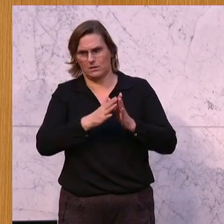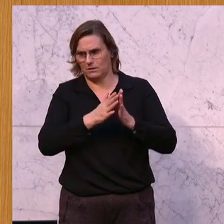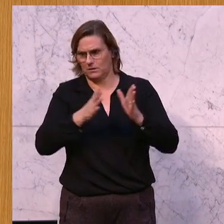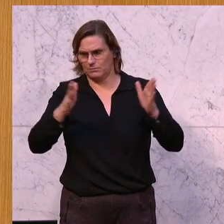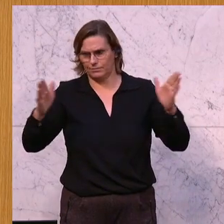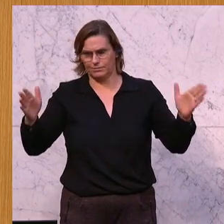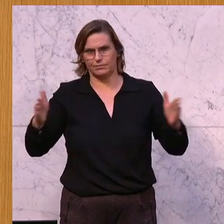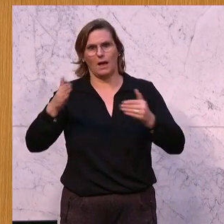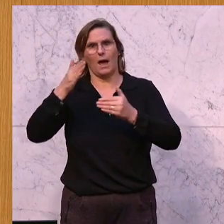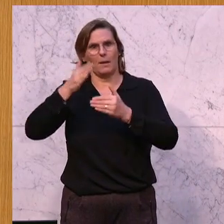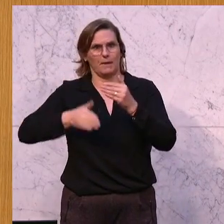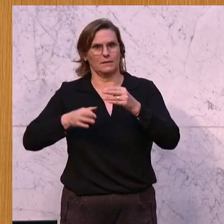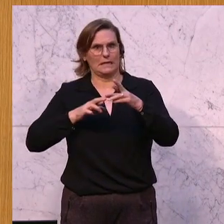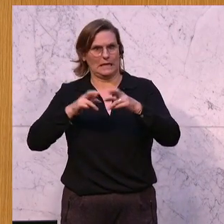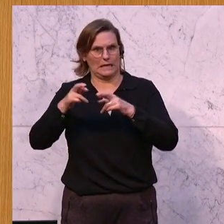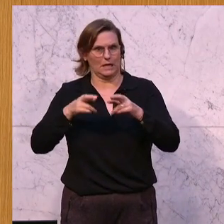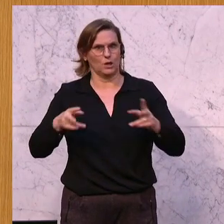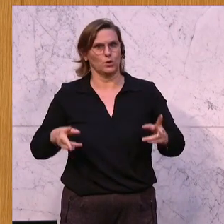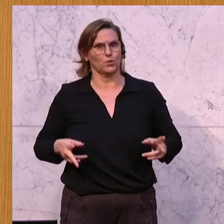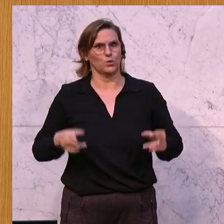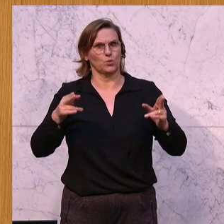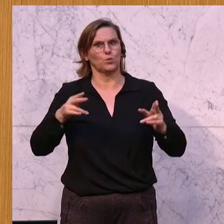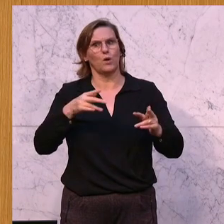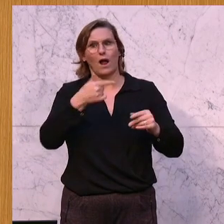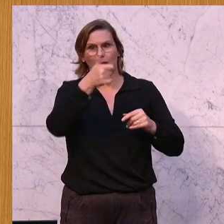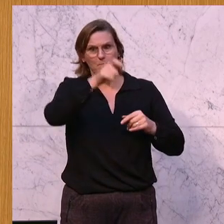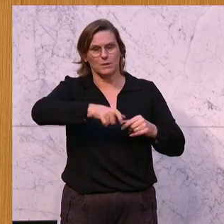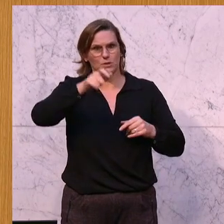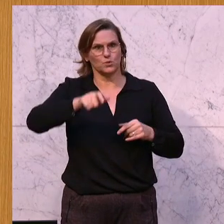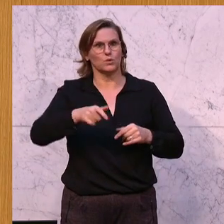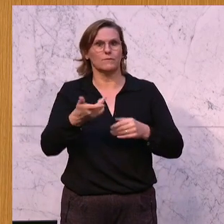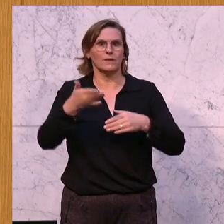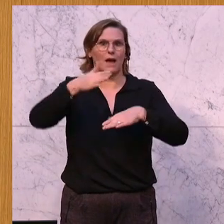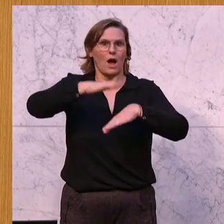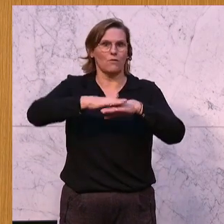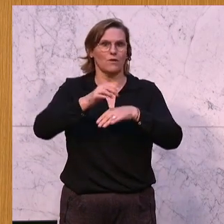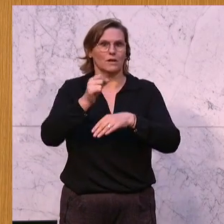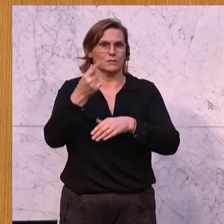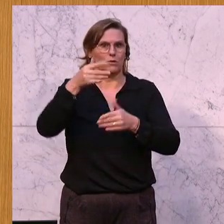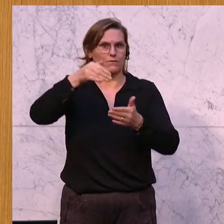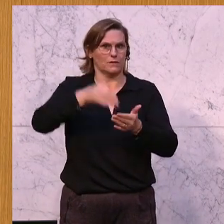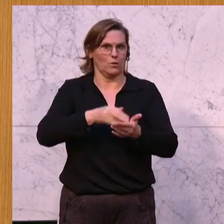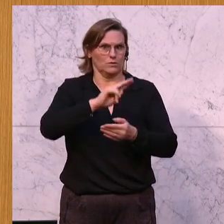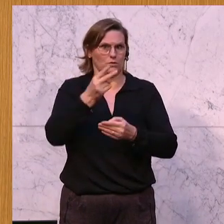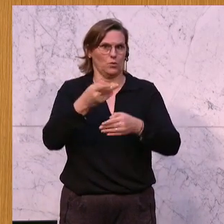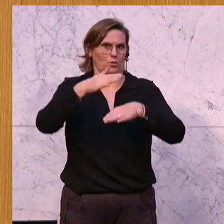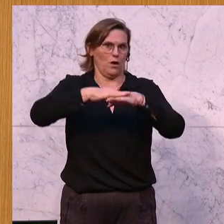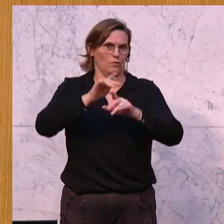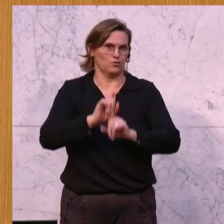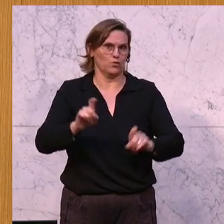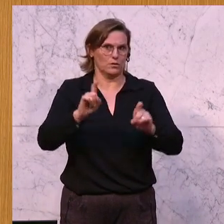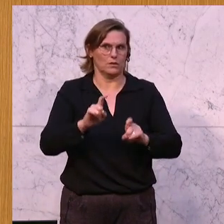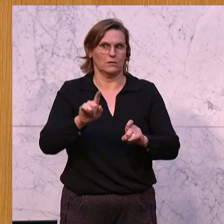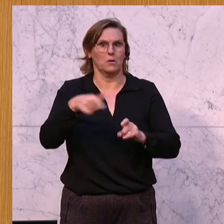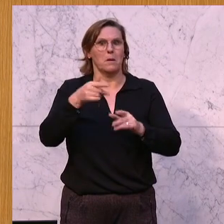der schwarz-grünen Regierungsperiode jeder ca. 12.000 Euro mehr Schulden als vorher. Und ob es uns jetzt dann besser geht